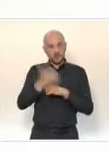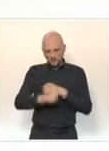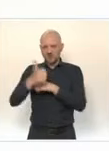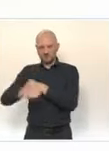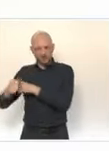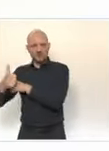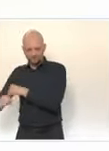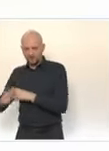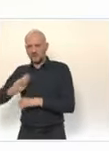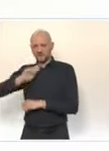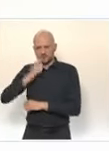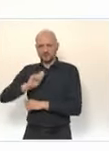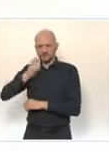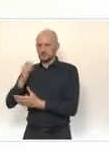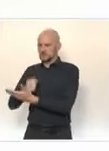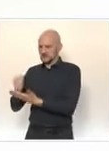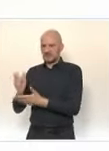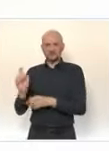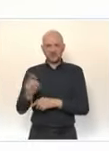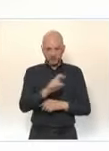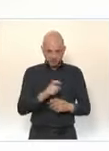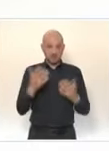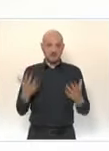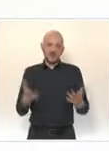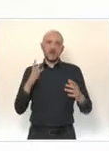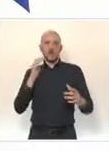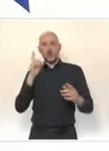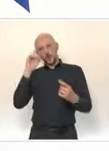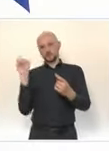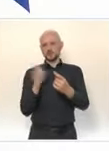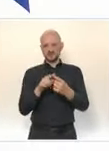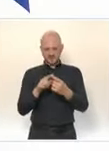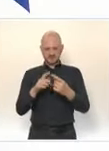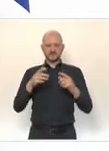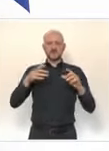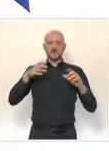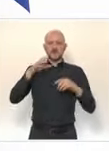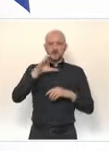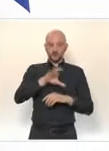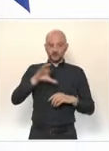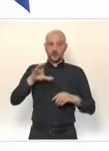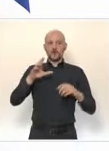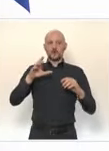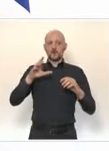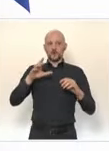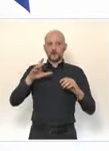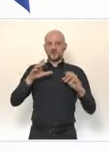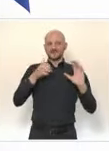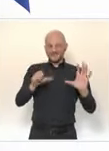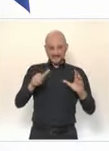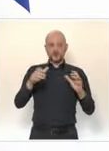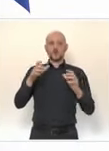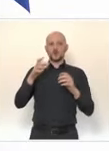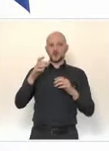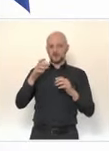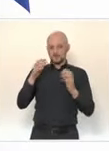d'atteindre 600 000 tests d'ici la mi-mai. Nous concentrerons ce dispositif de dépistage dans les départements